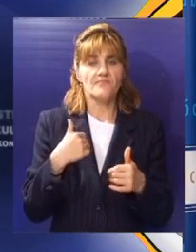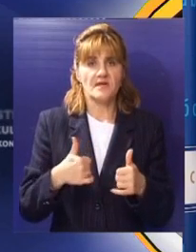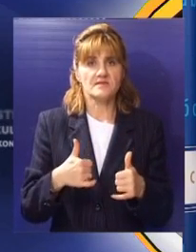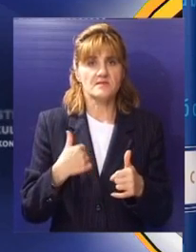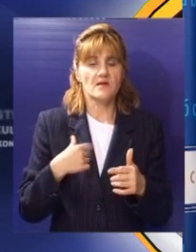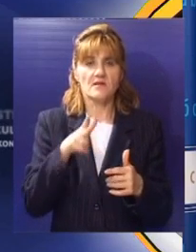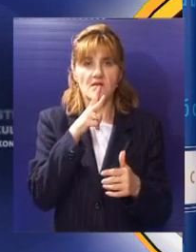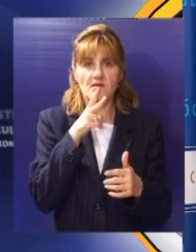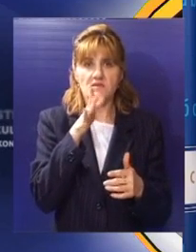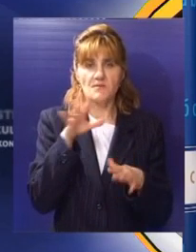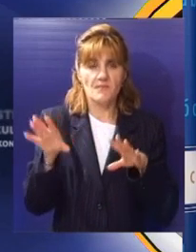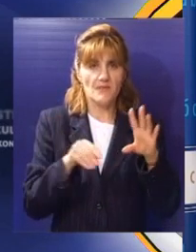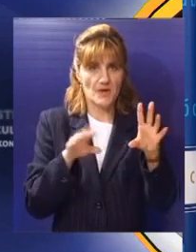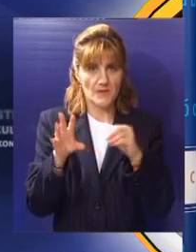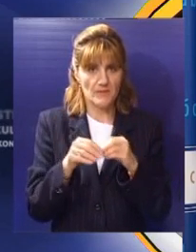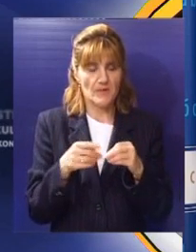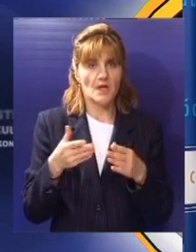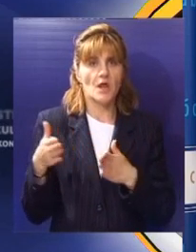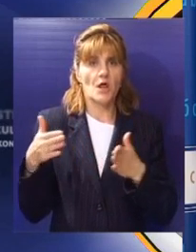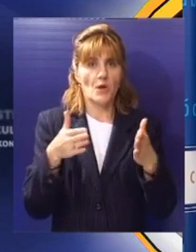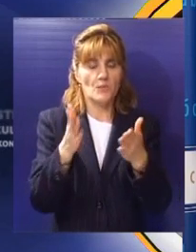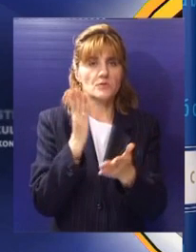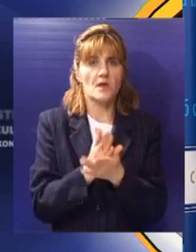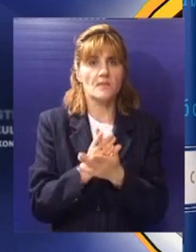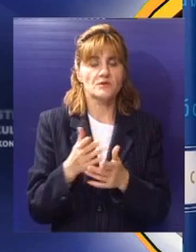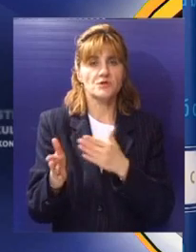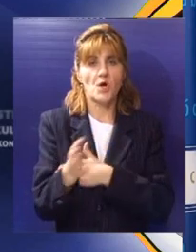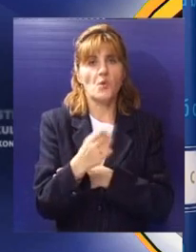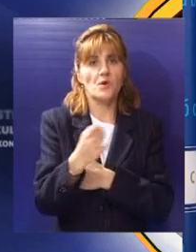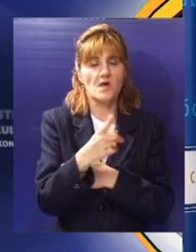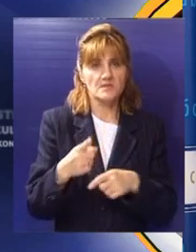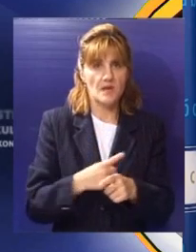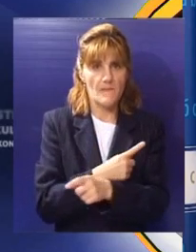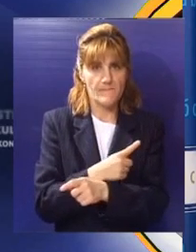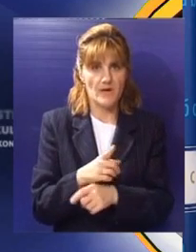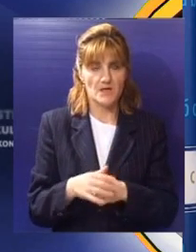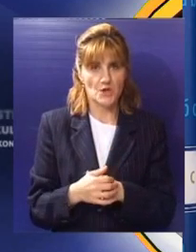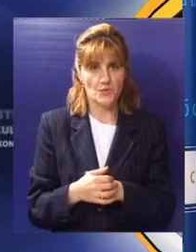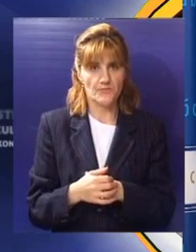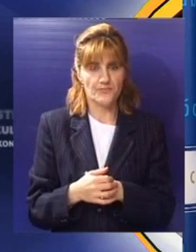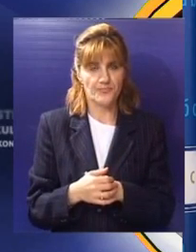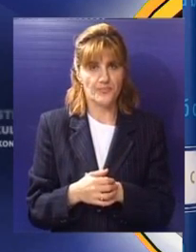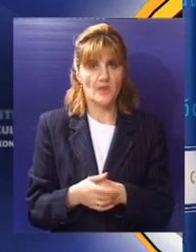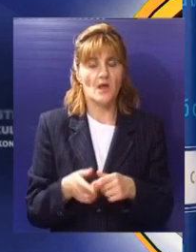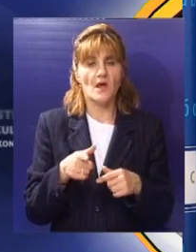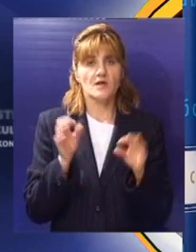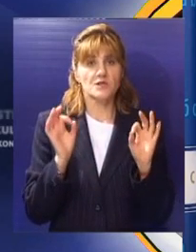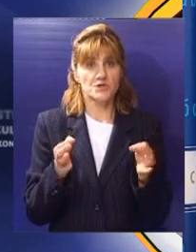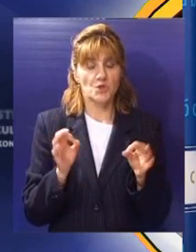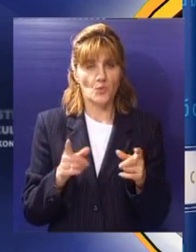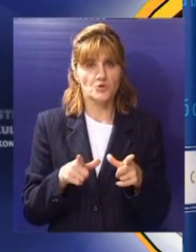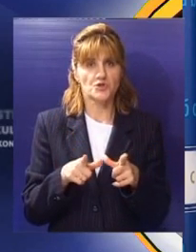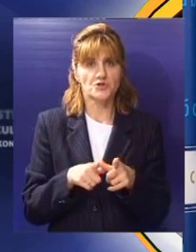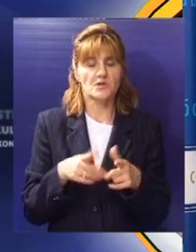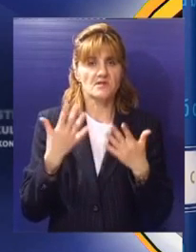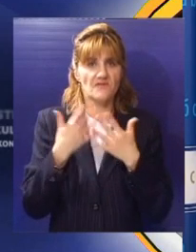veće akcije podizanja zelenila natarskim putevima očekuju u jesenjem periodu. Osim toga, strušnjaci Zavoda